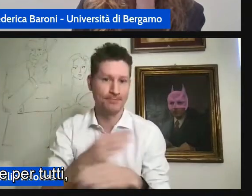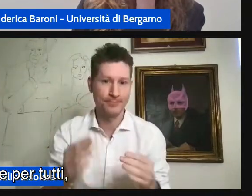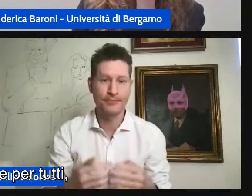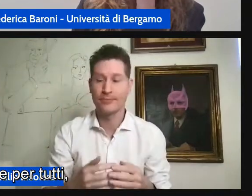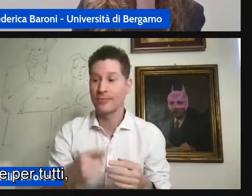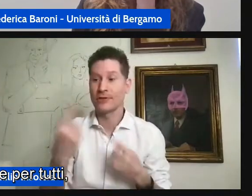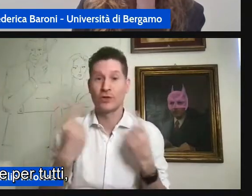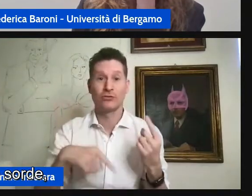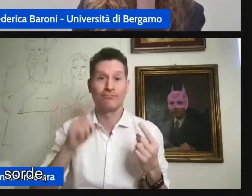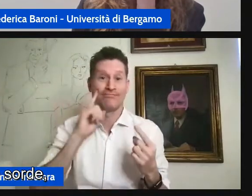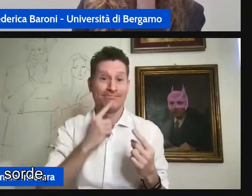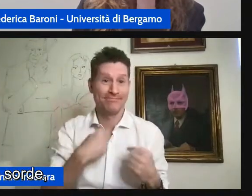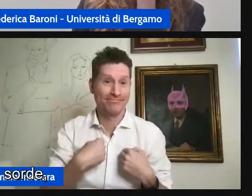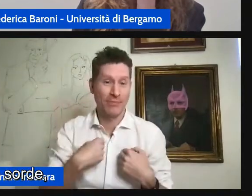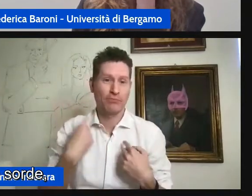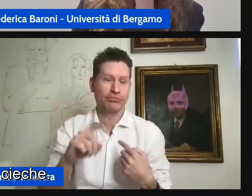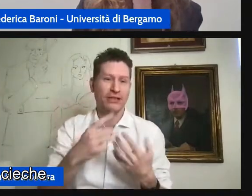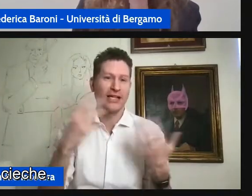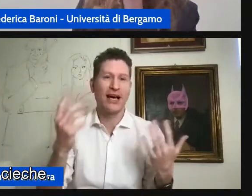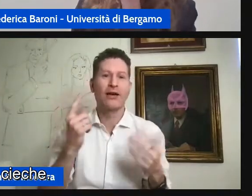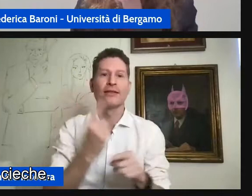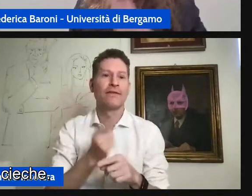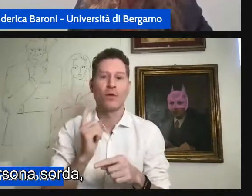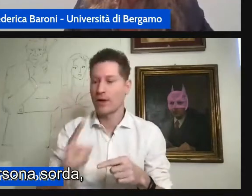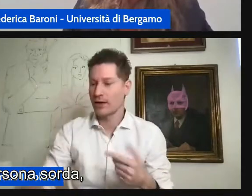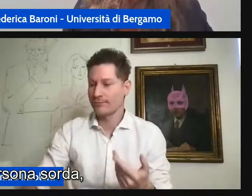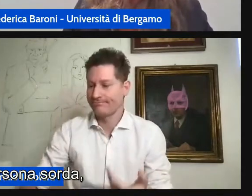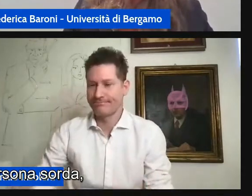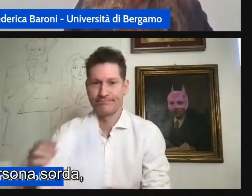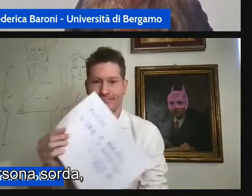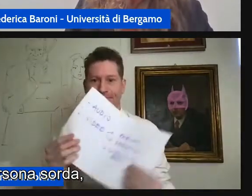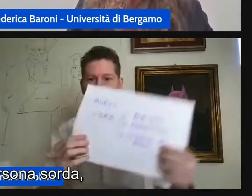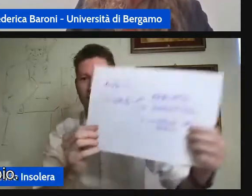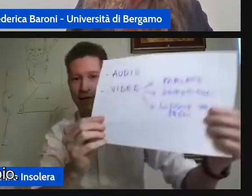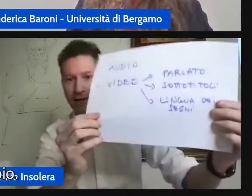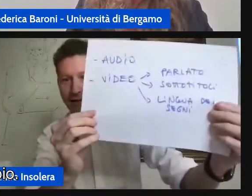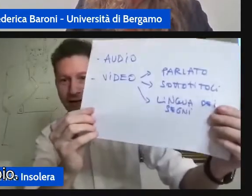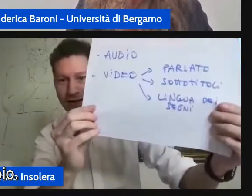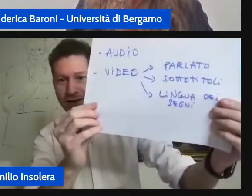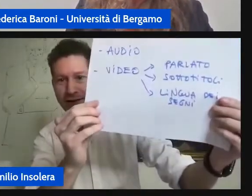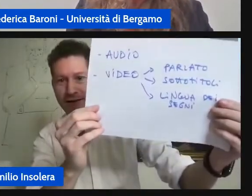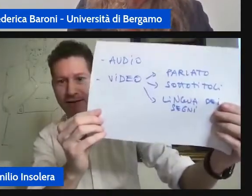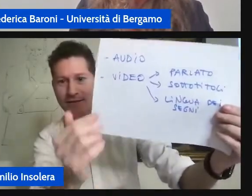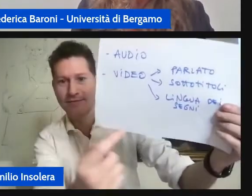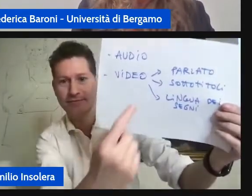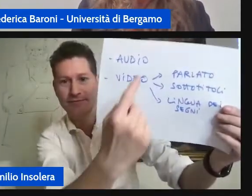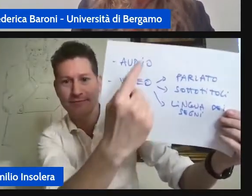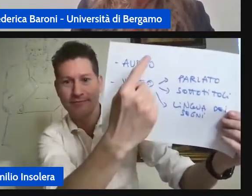essere accessibile per tutti per le persone sorde per le persone cieche io che sono una persona sorda per esempio